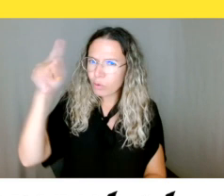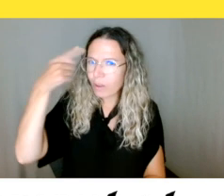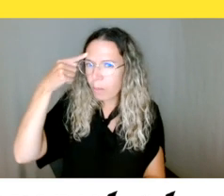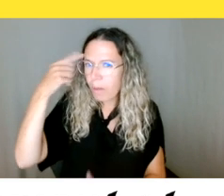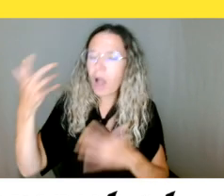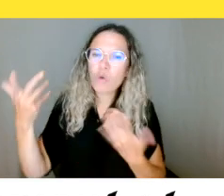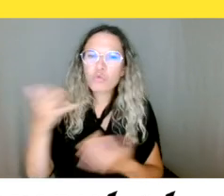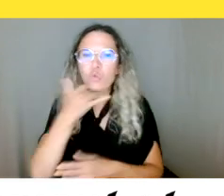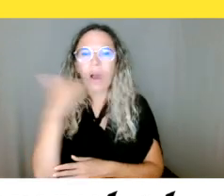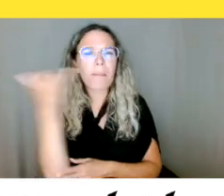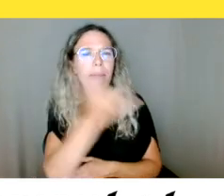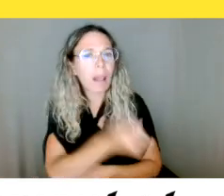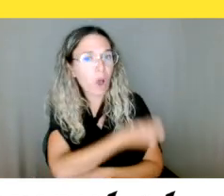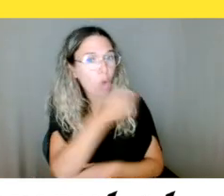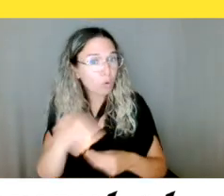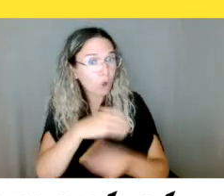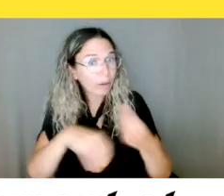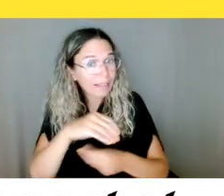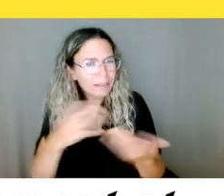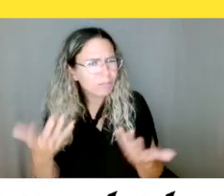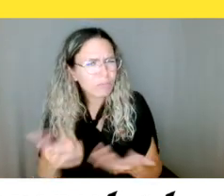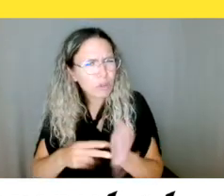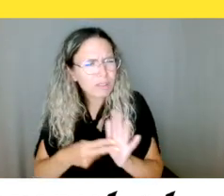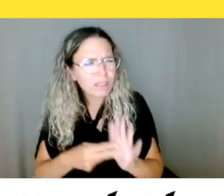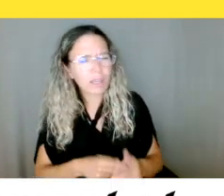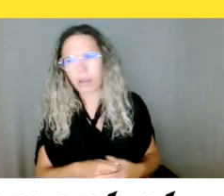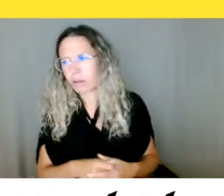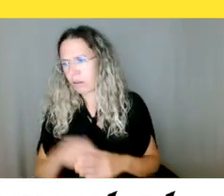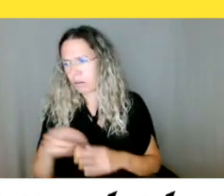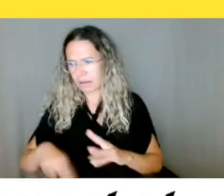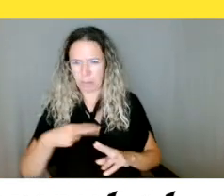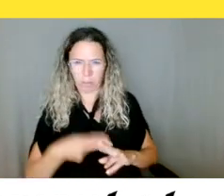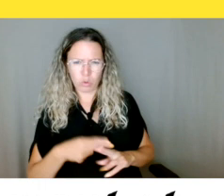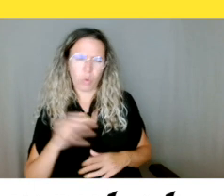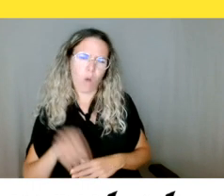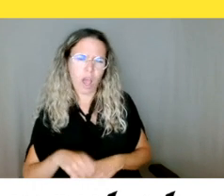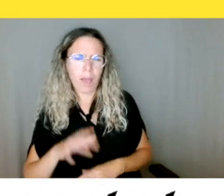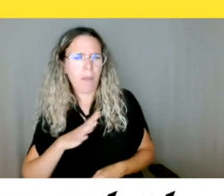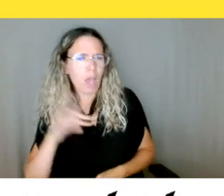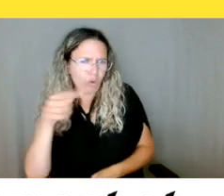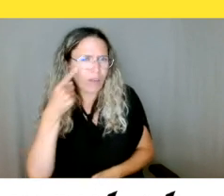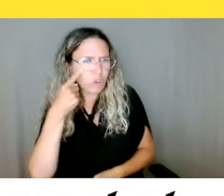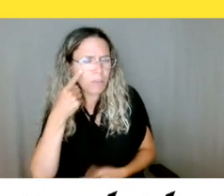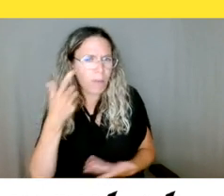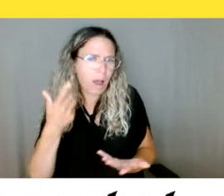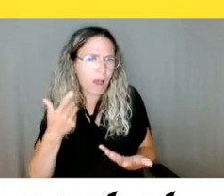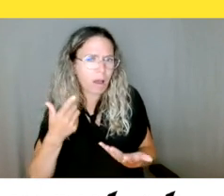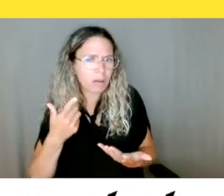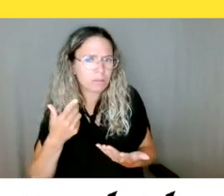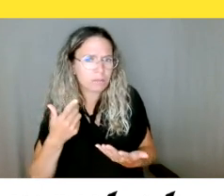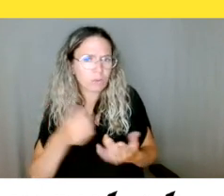le gouvernement ou même d'autres organismes ça dépend. Si on parle vraiment de l'Internet, en général, il me semble qu'il y toujours une section